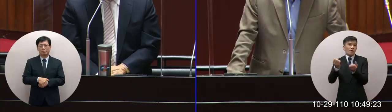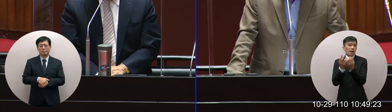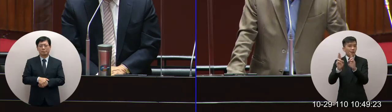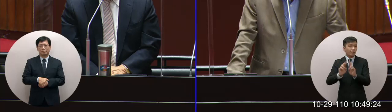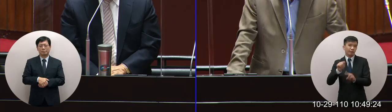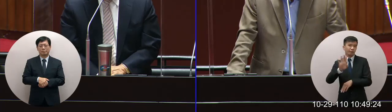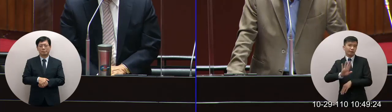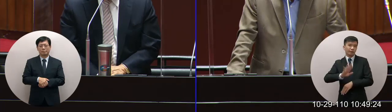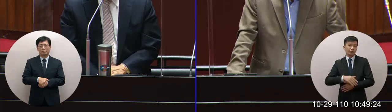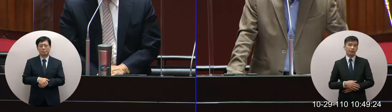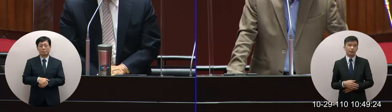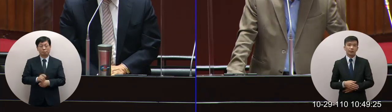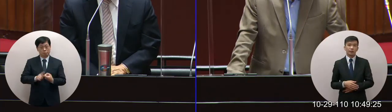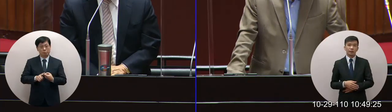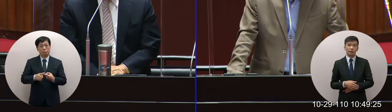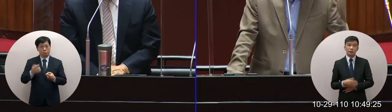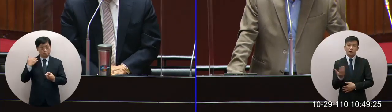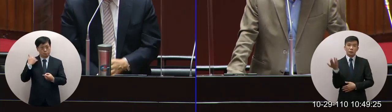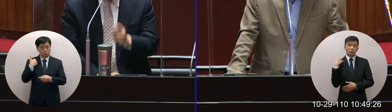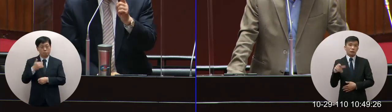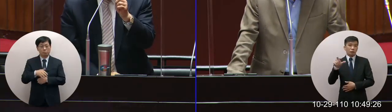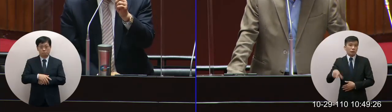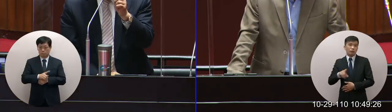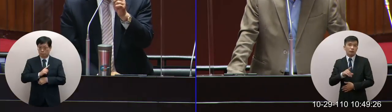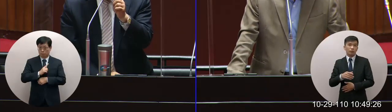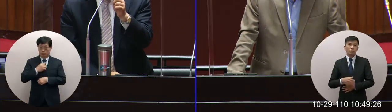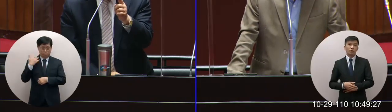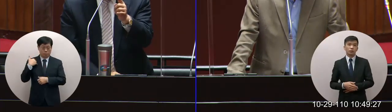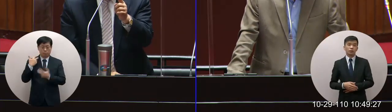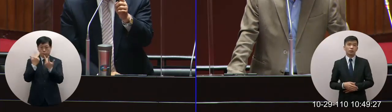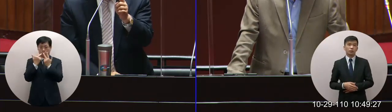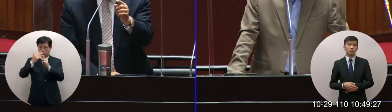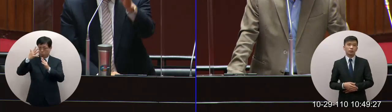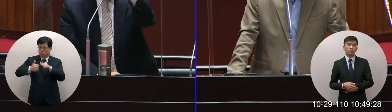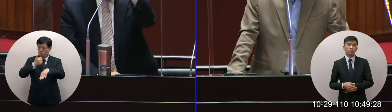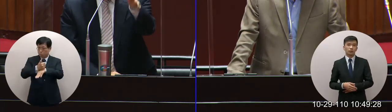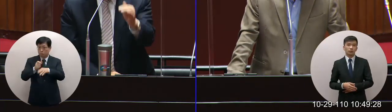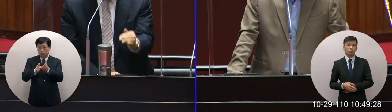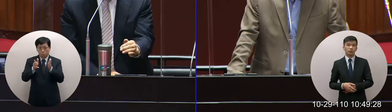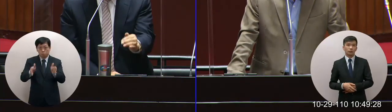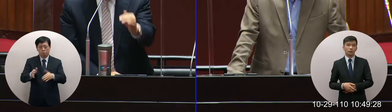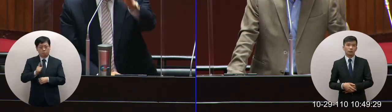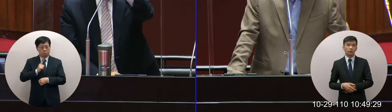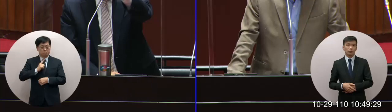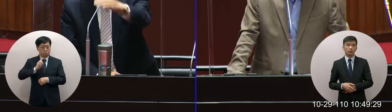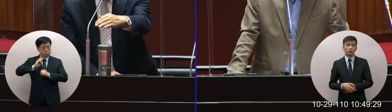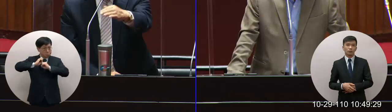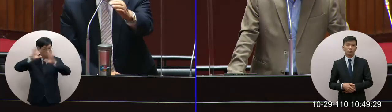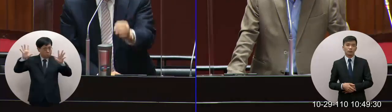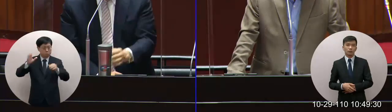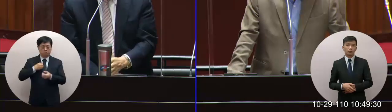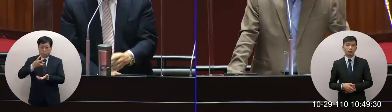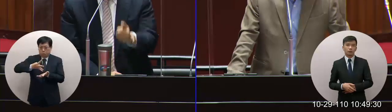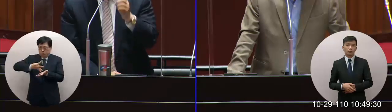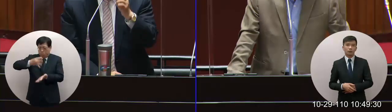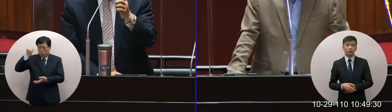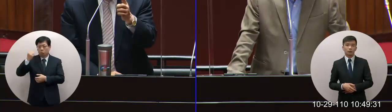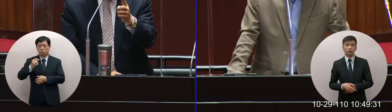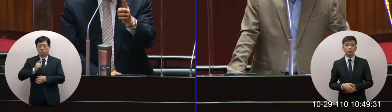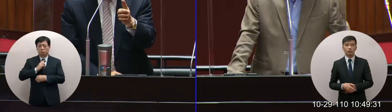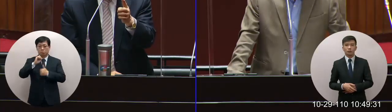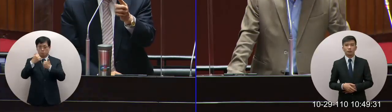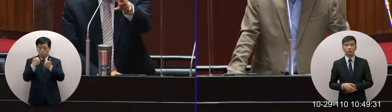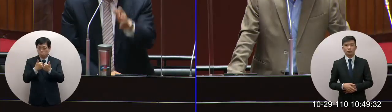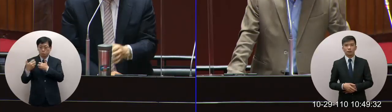他過去講說他在他在新北市長的時候信誓旦旦多次在